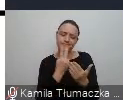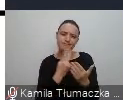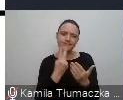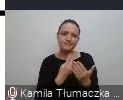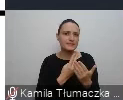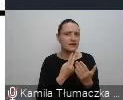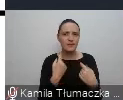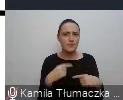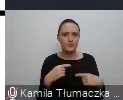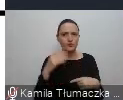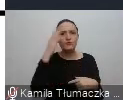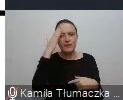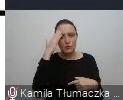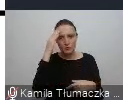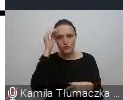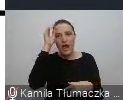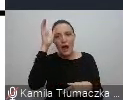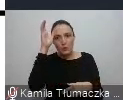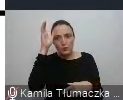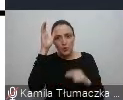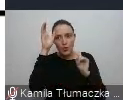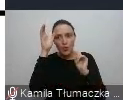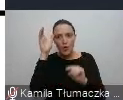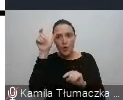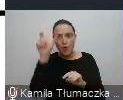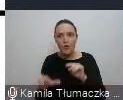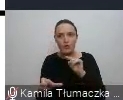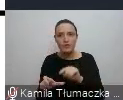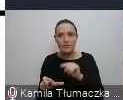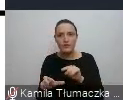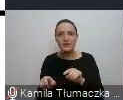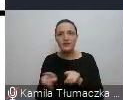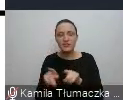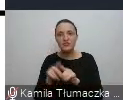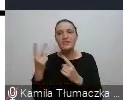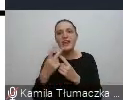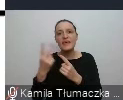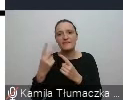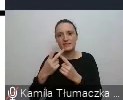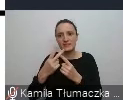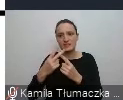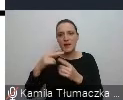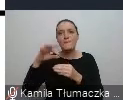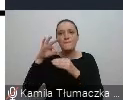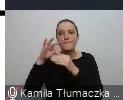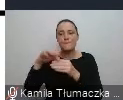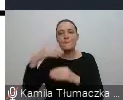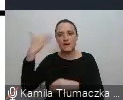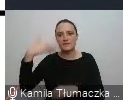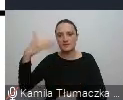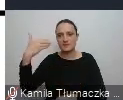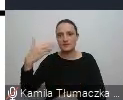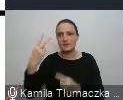świadomości, że autor książki jest jednocześnie prezenterem telewizyjnym posiadającym swój własny program,